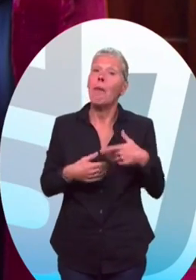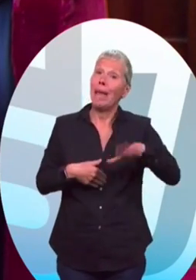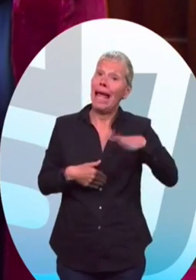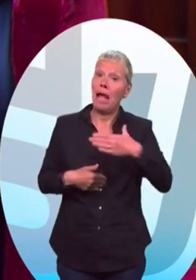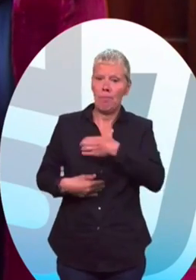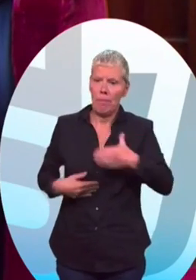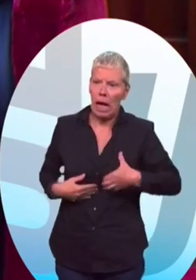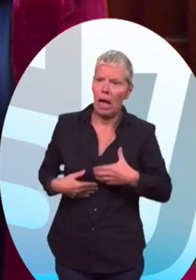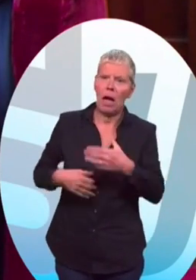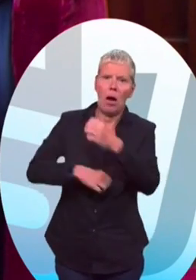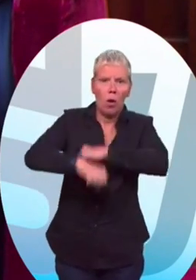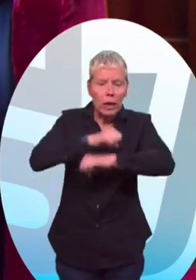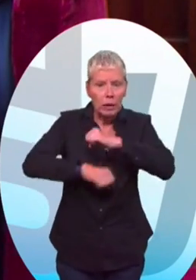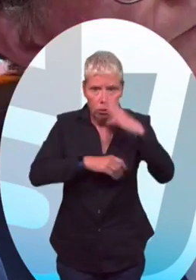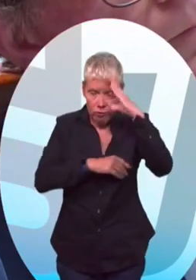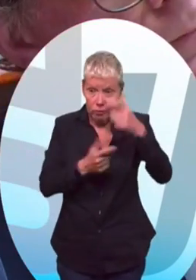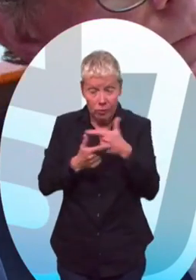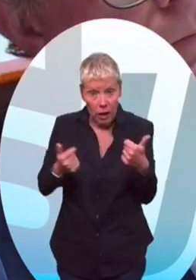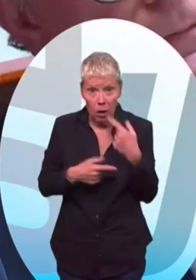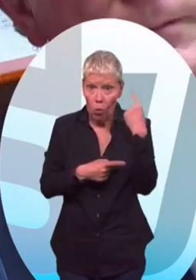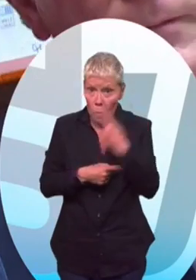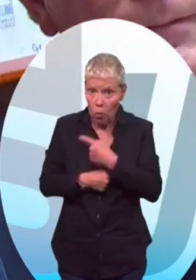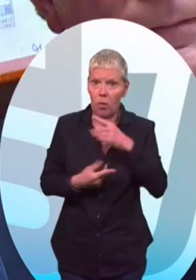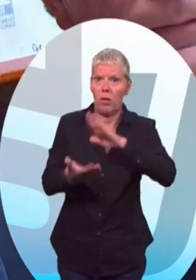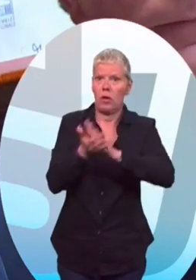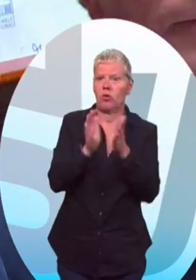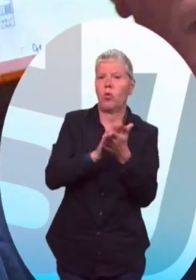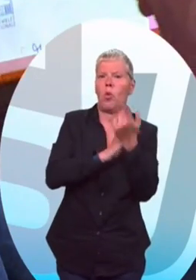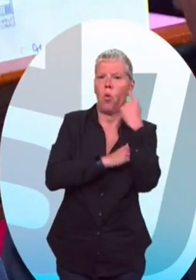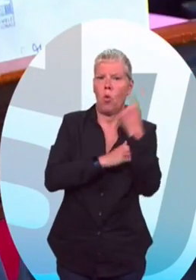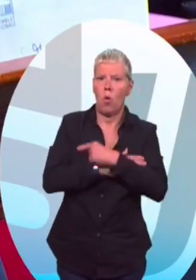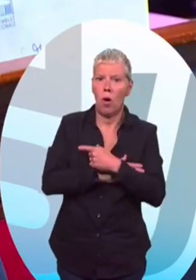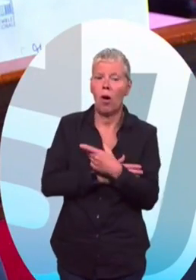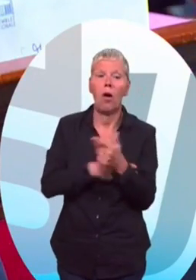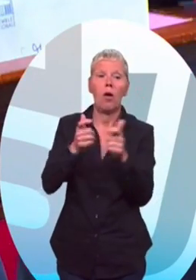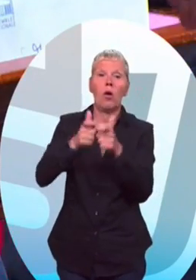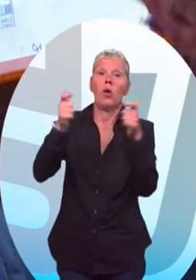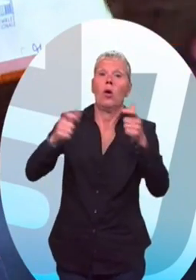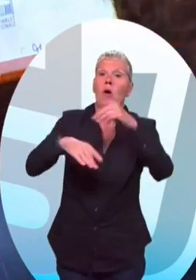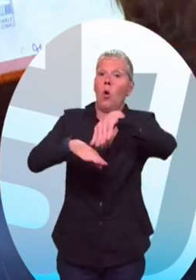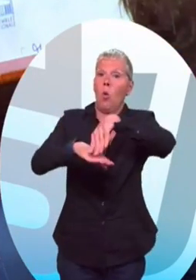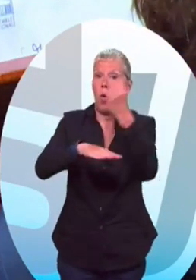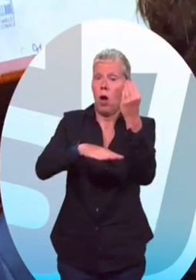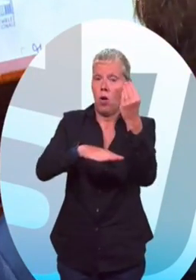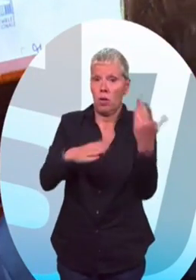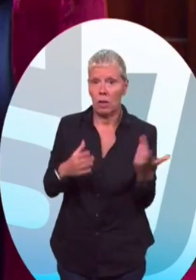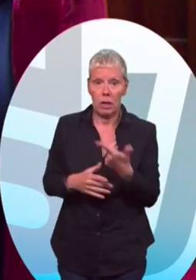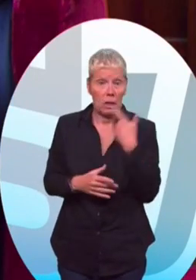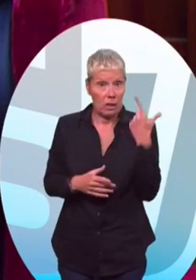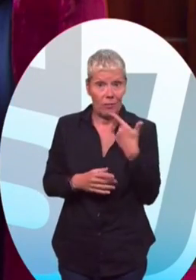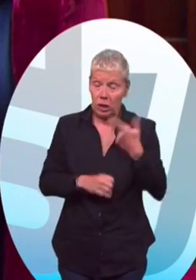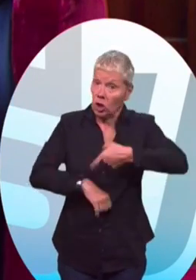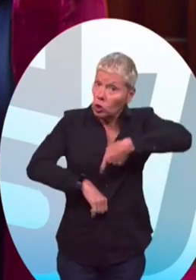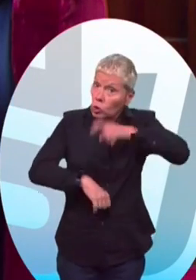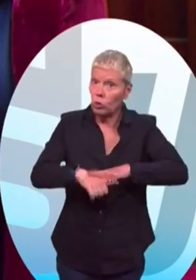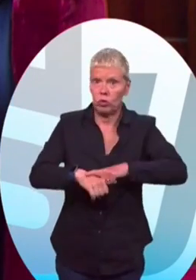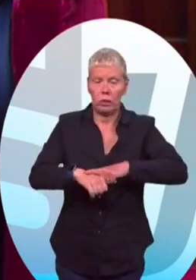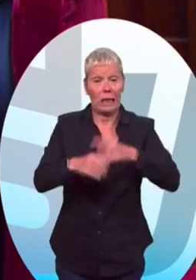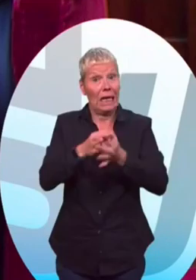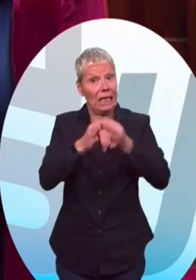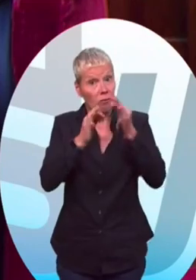les organisations professionnelles et les associations. Rouen-Lubrizol, c'est tout de suite un bilan sanitaire